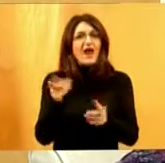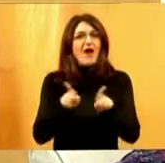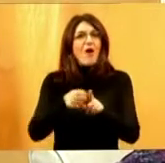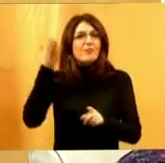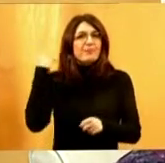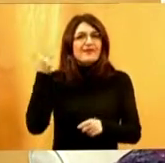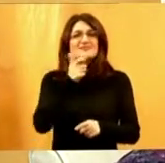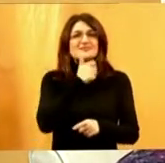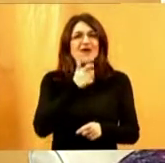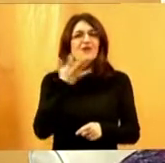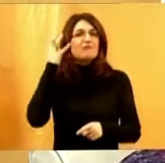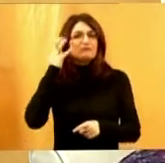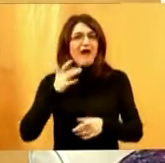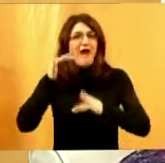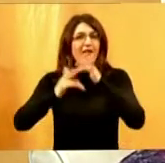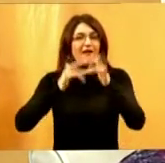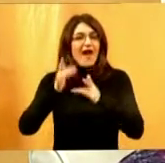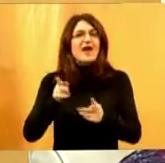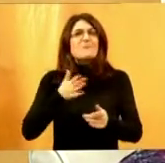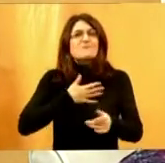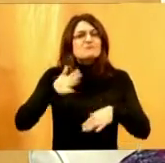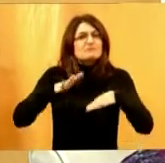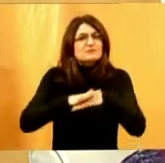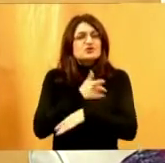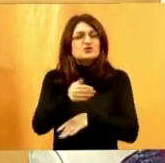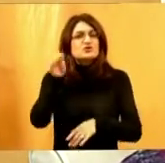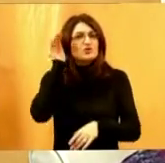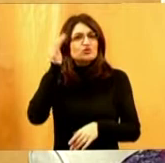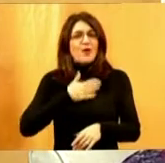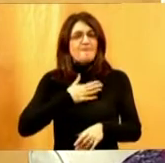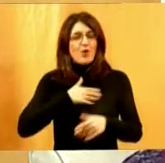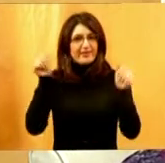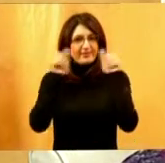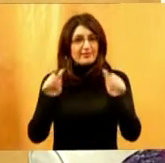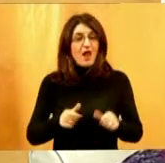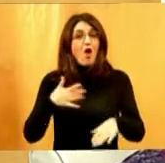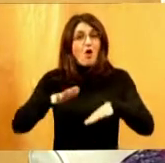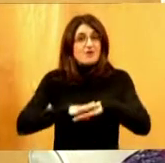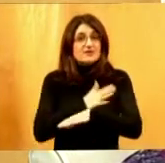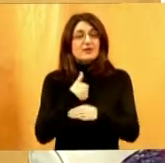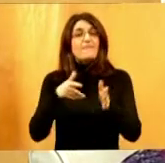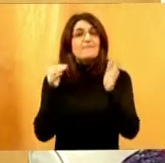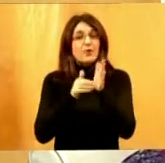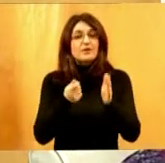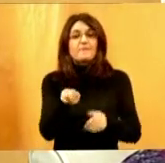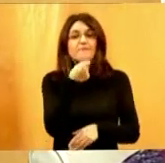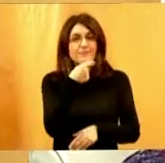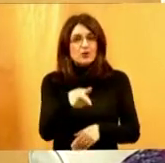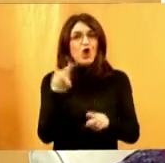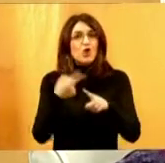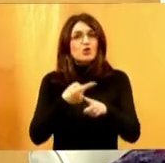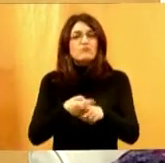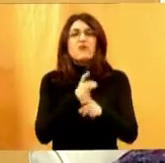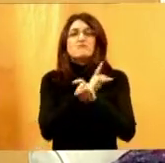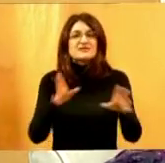baka, vratimo se svojim intuicijama, slušajmo svoje tijelo. Kad osjetimo potrebu, pojedimo tu namirnicu bez